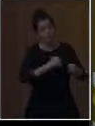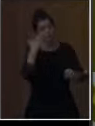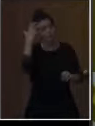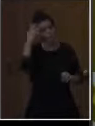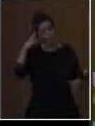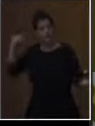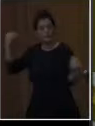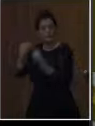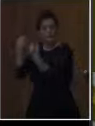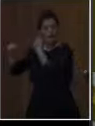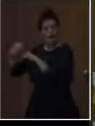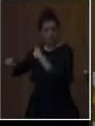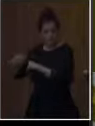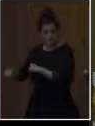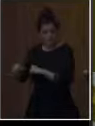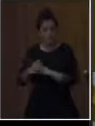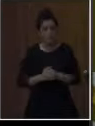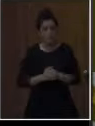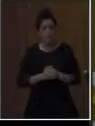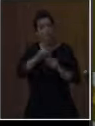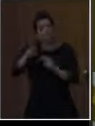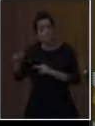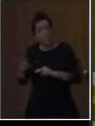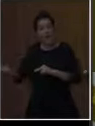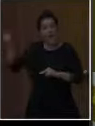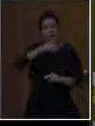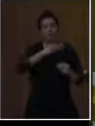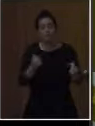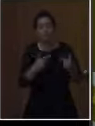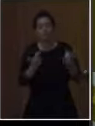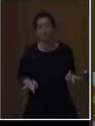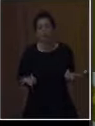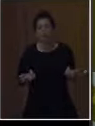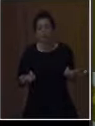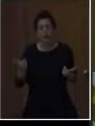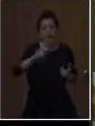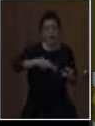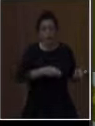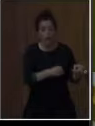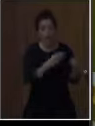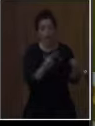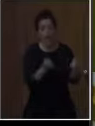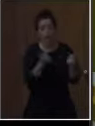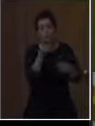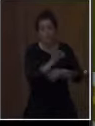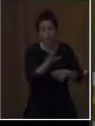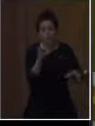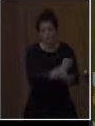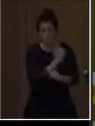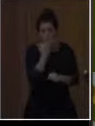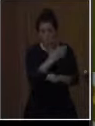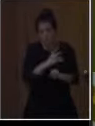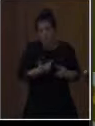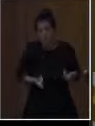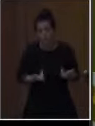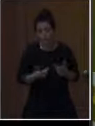αυτό θα μπορούσε να προσεγγιστεί διαφορετικά. Είναι εφικτό να φτάσουμε στο στόχο μας από κάποιο άλλο δρόμο. Και κάπως έτσι παίρνεις την